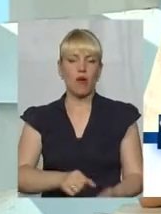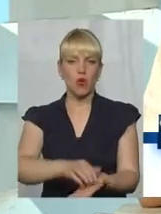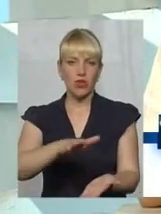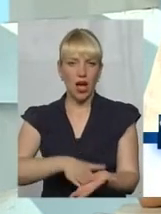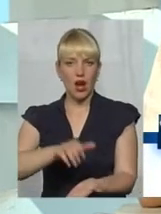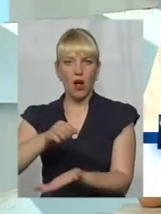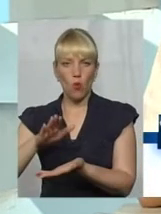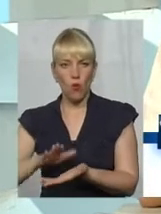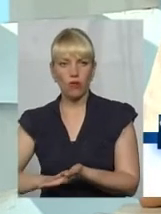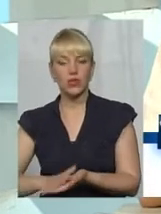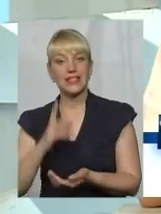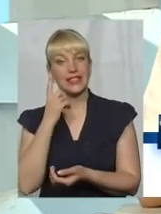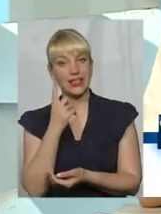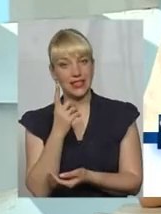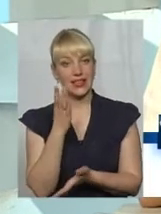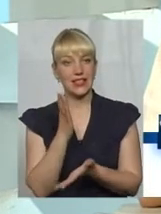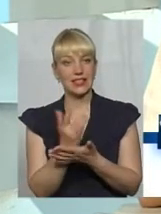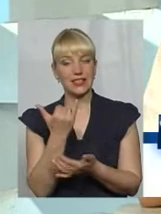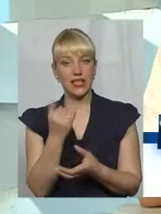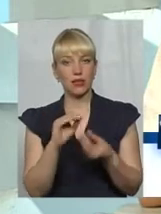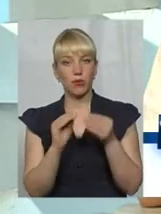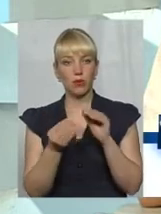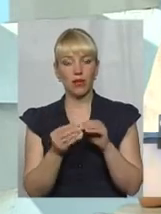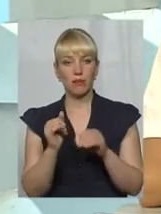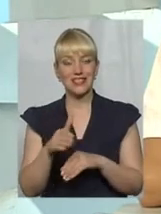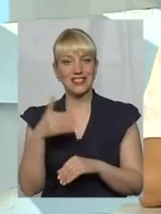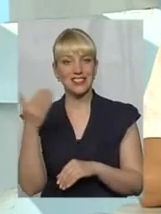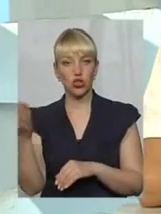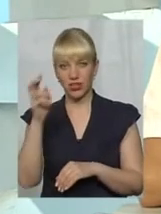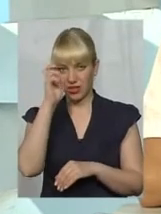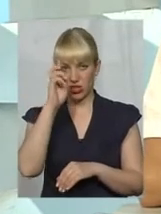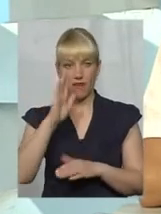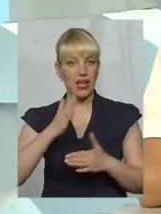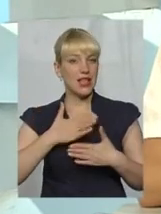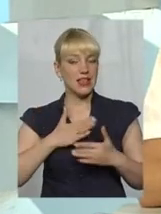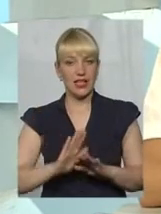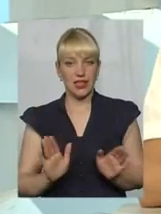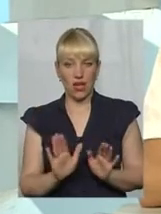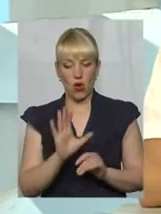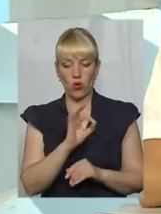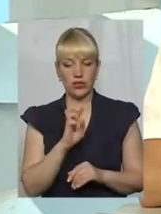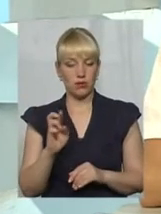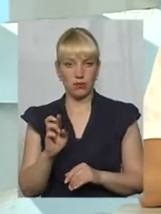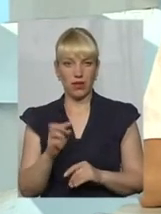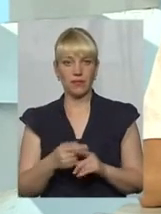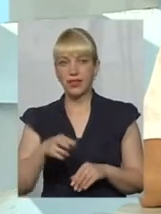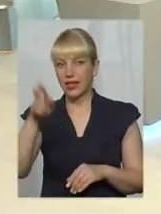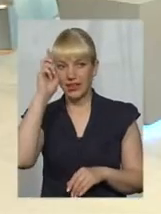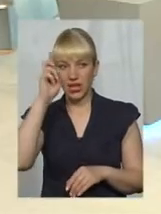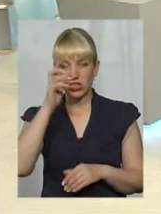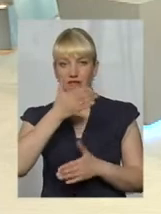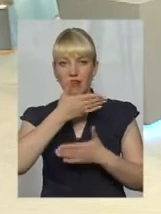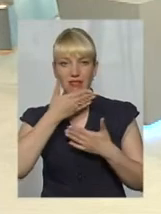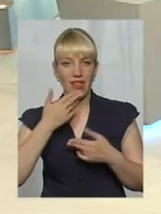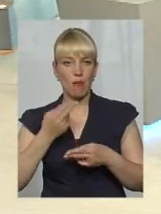нараховуються. Є зараз проблеми зі сторони держави, це не зі сторони ОСББ. Держава не повертає в ОСББ,